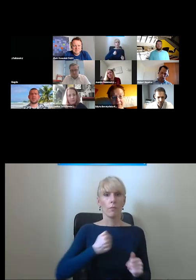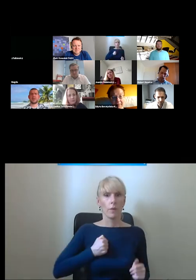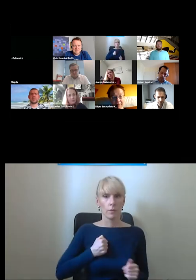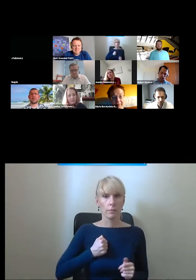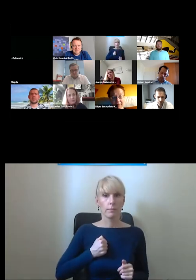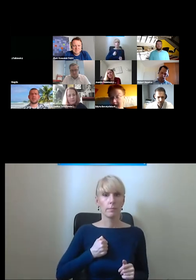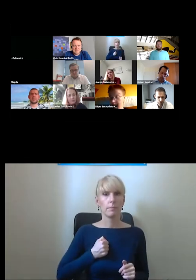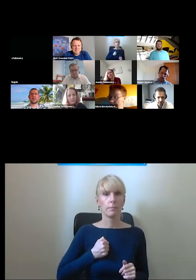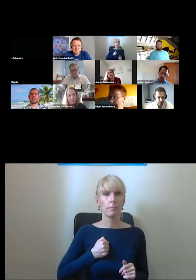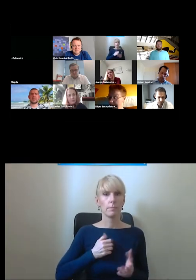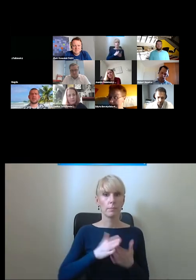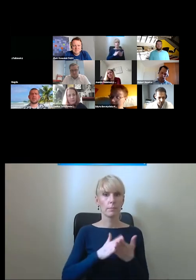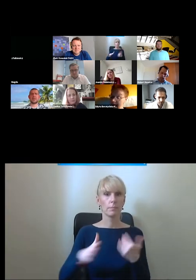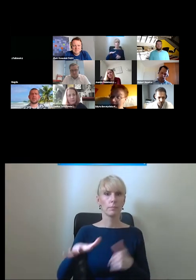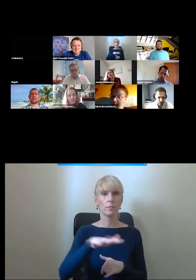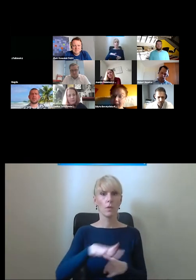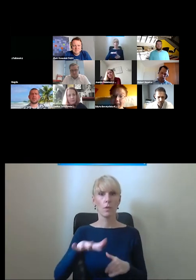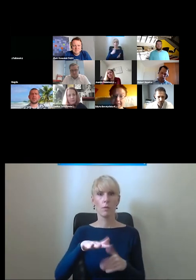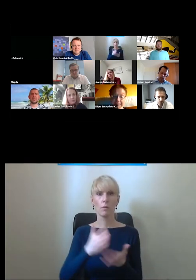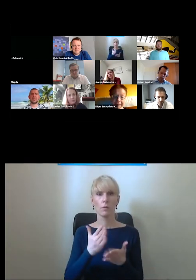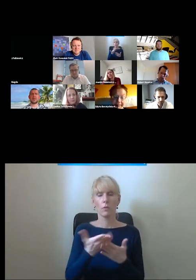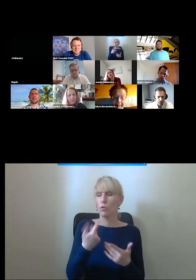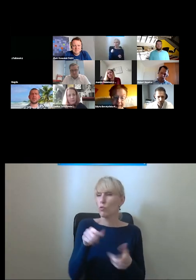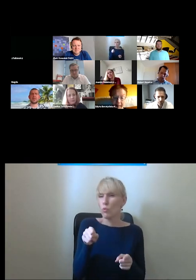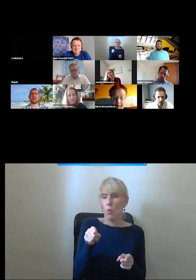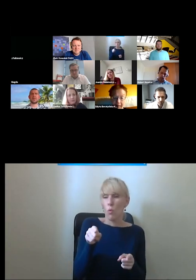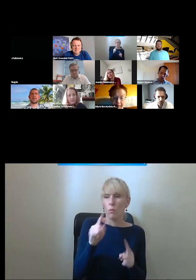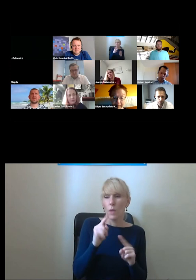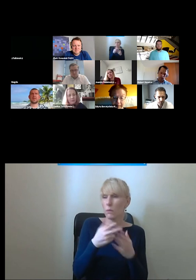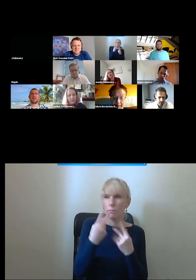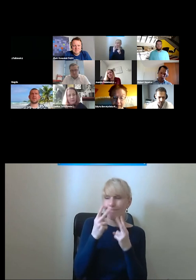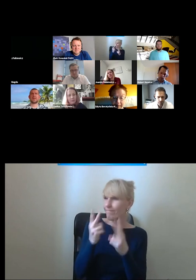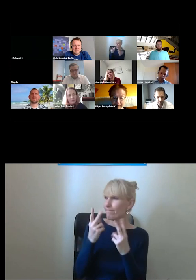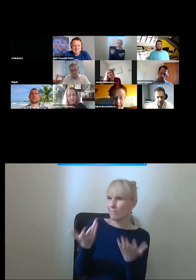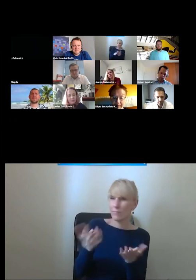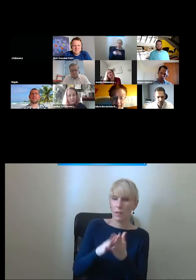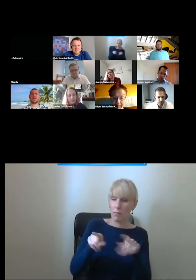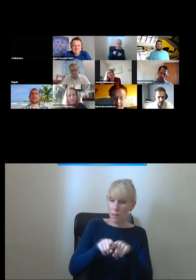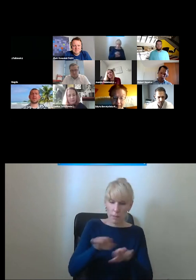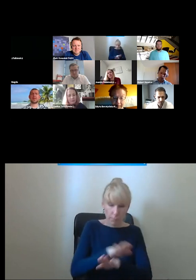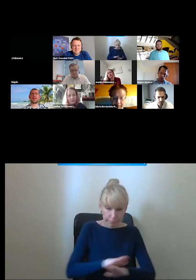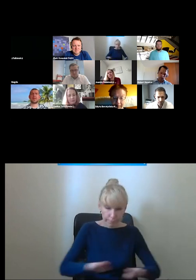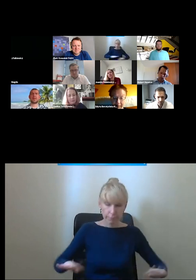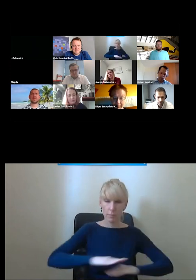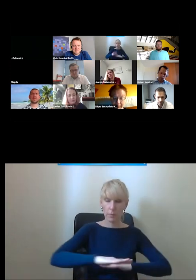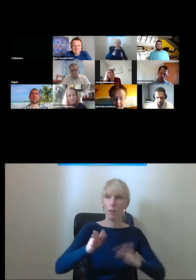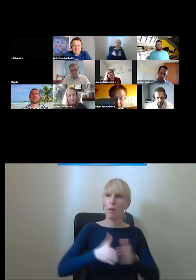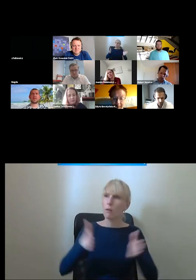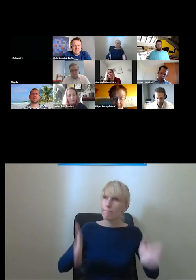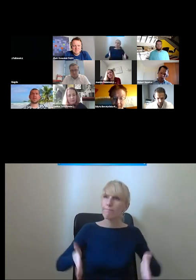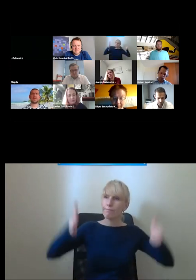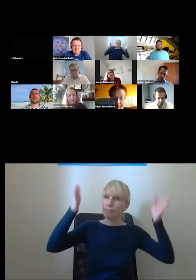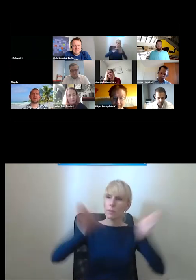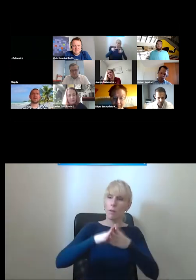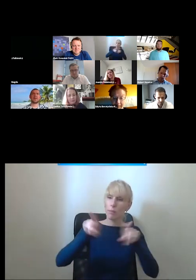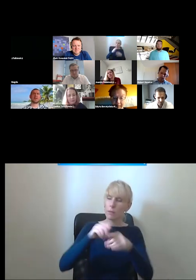w obszar i są praktycznie nie do nie do zauważenia bo i posadzka jest na naszych windach i na schodach to